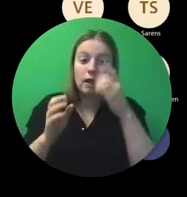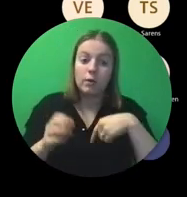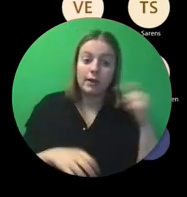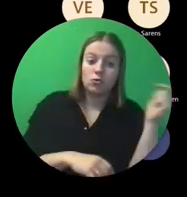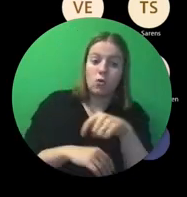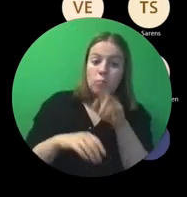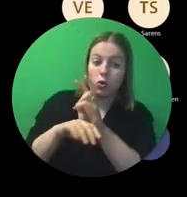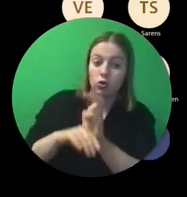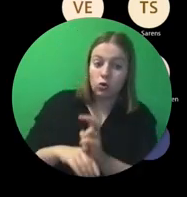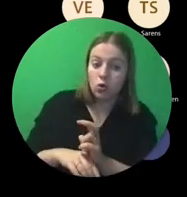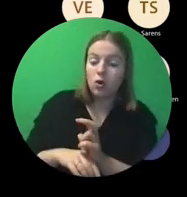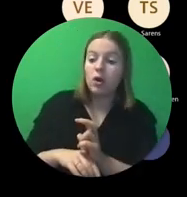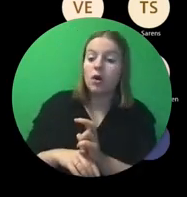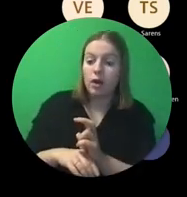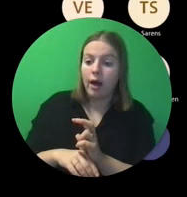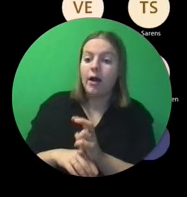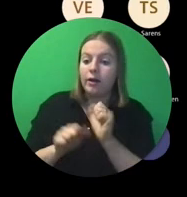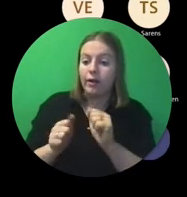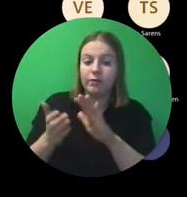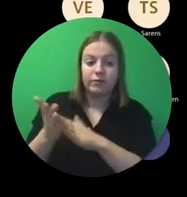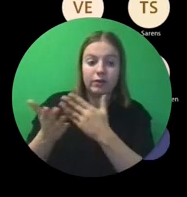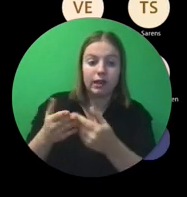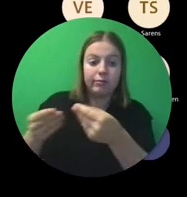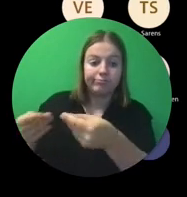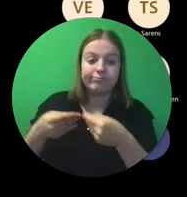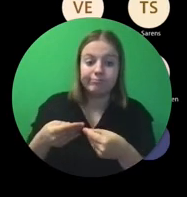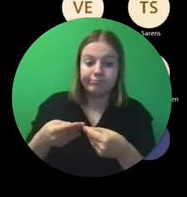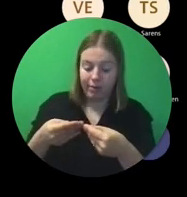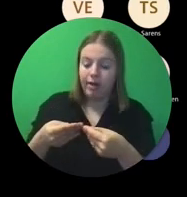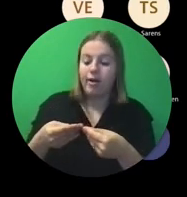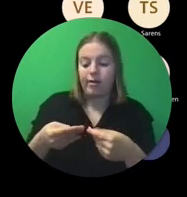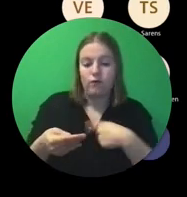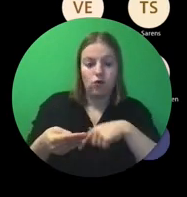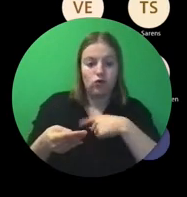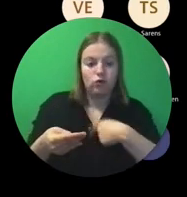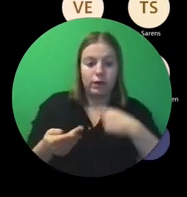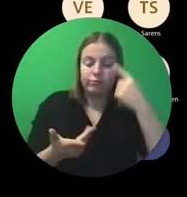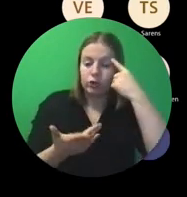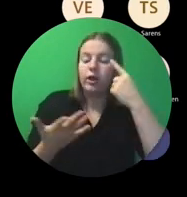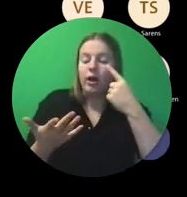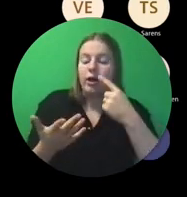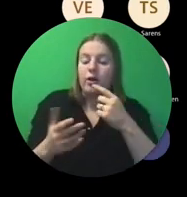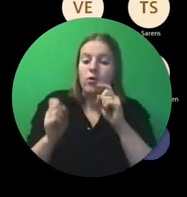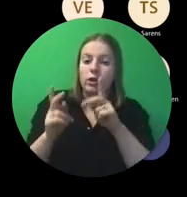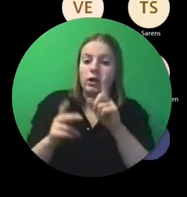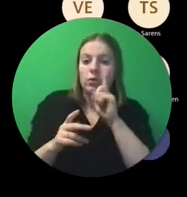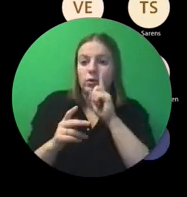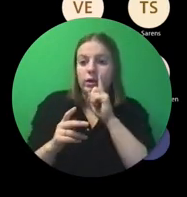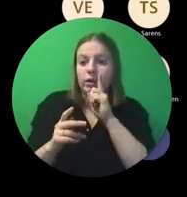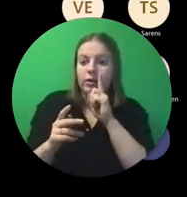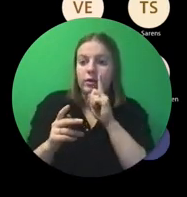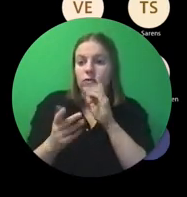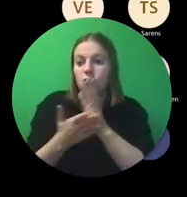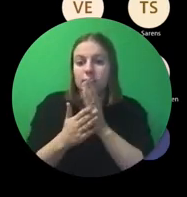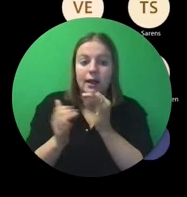en wij polsen daar eens naar, en je kan ons zo'n verslag voorleggen, dan geeft dat ons eigenlijk ook een goed beeld van jullie projectmanagement.